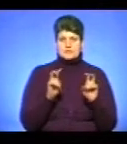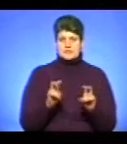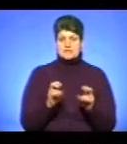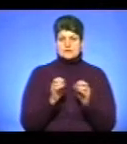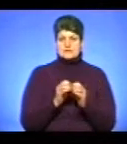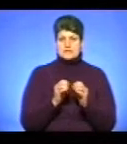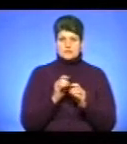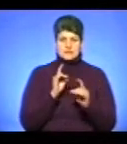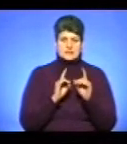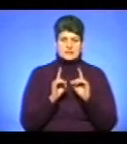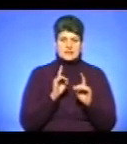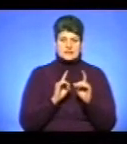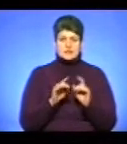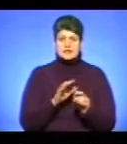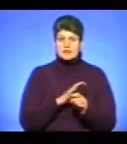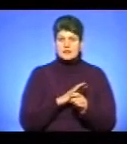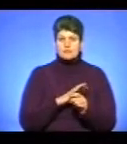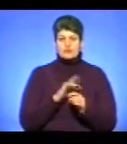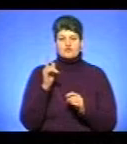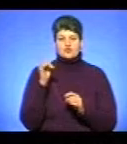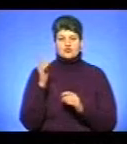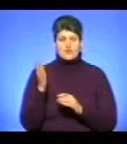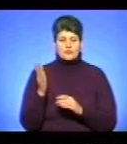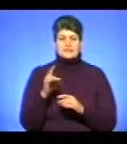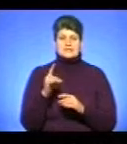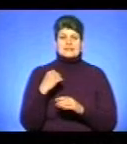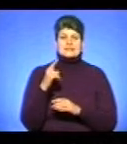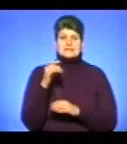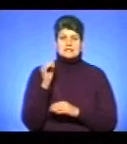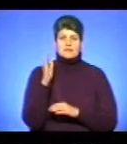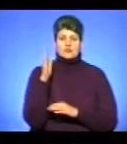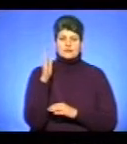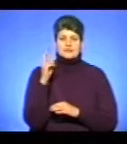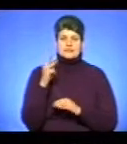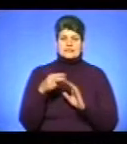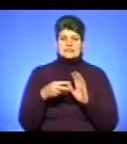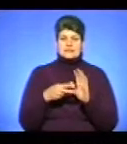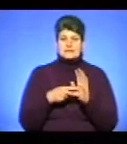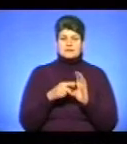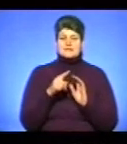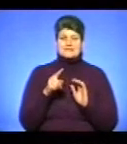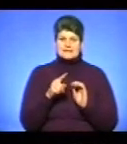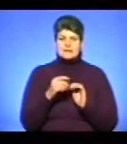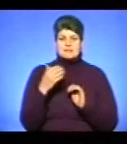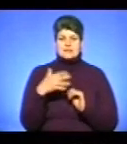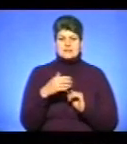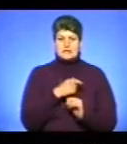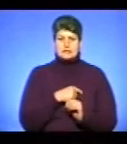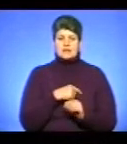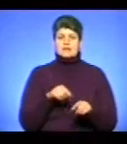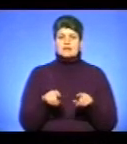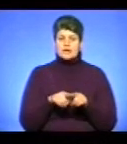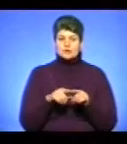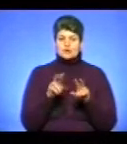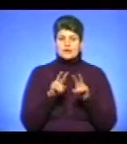10-ї сесії, яке відбулося у Чорткові. За проголосували 37 із 50 депутатів. Також на сесії